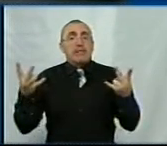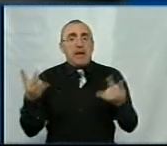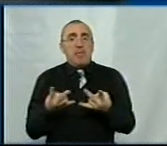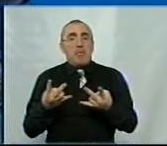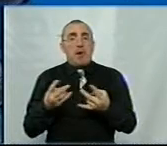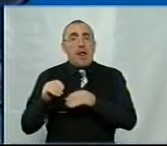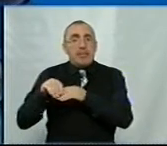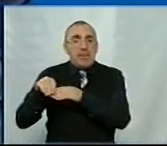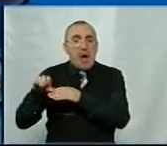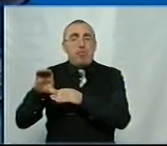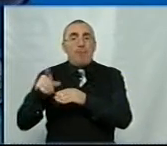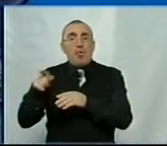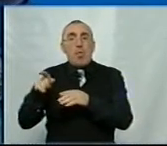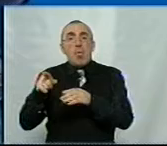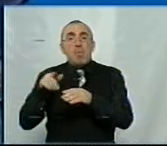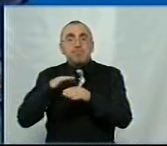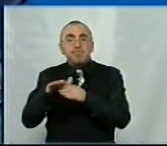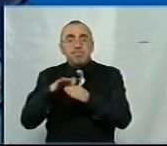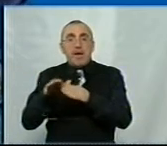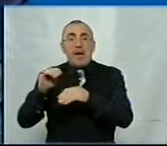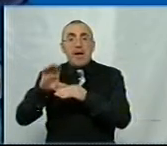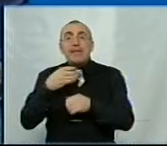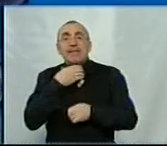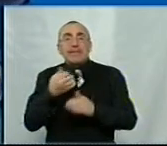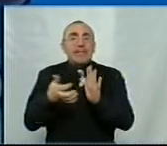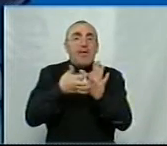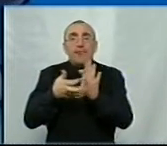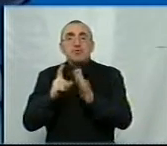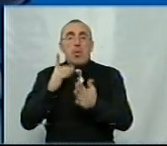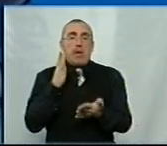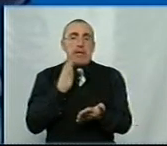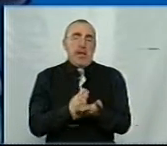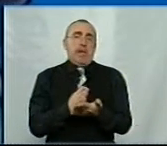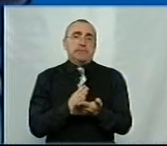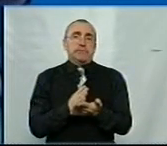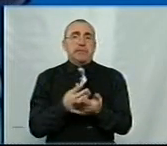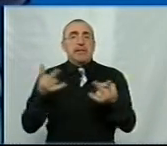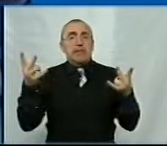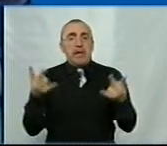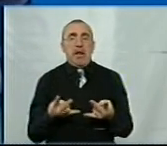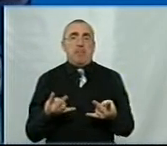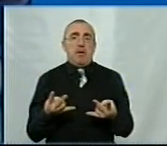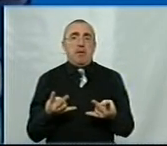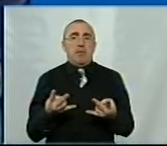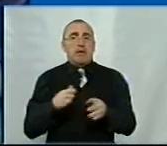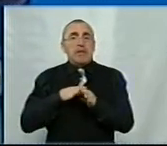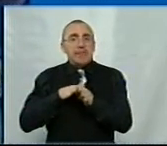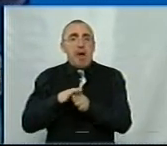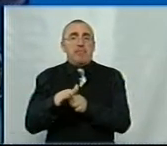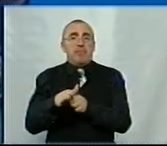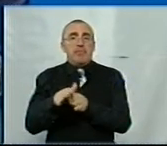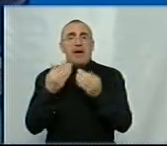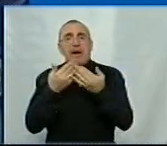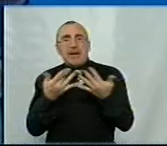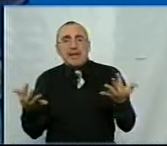наповнювати, той резерв або той дефіцит, який треба наповнювати з